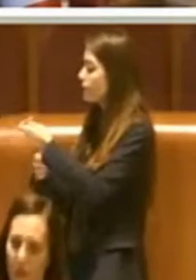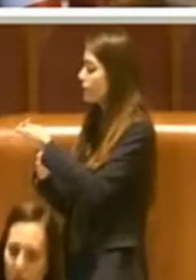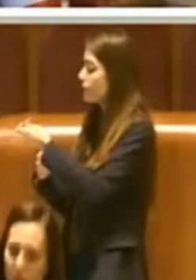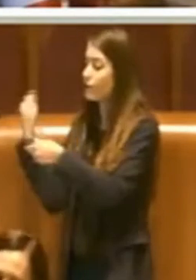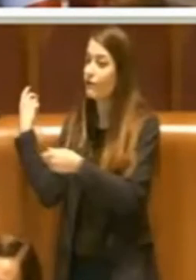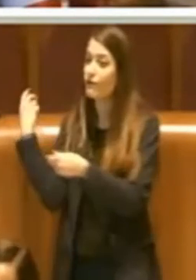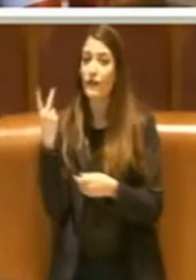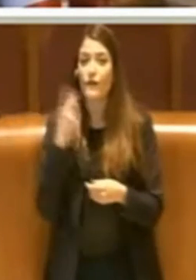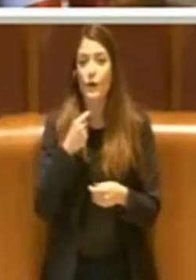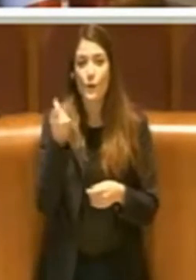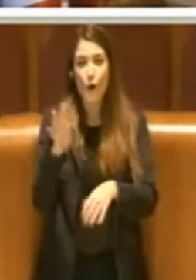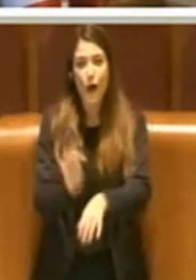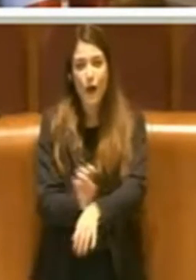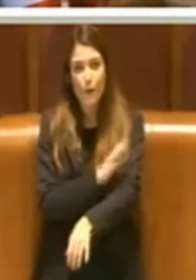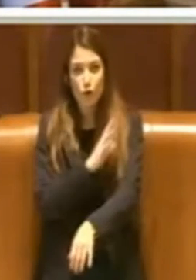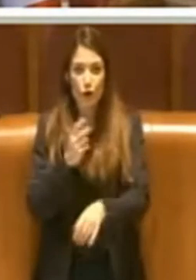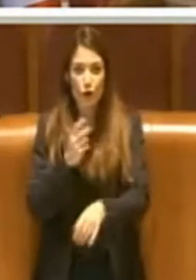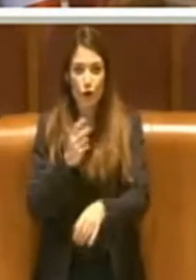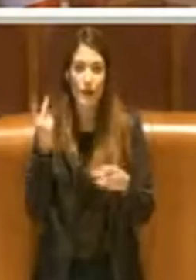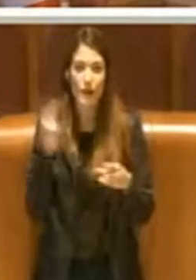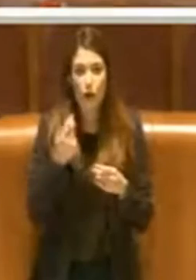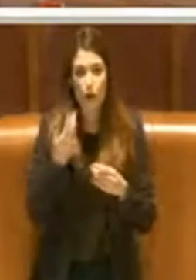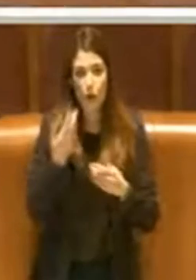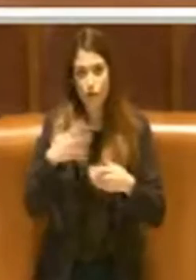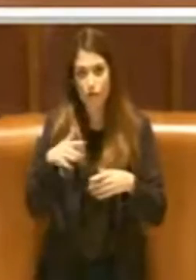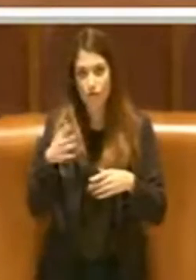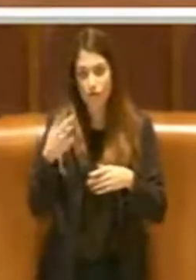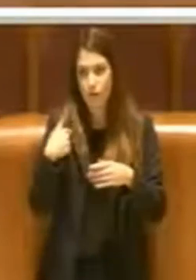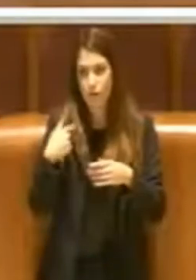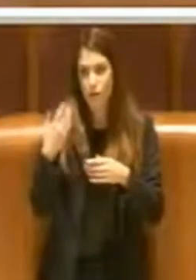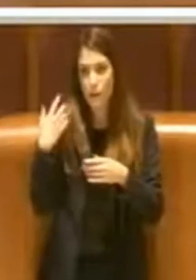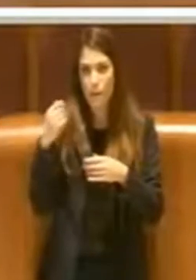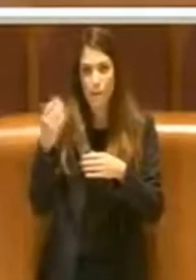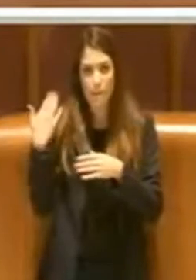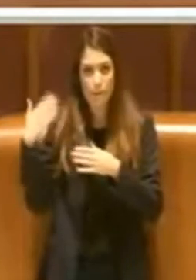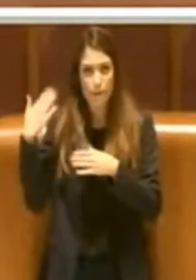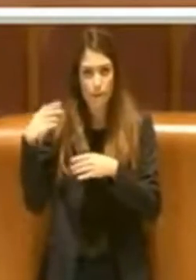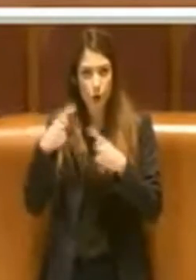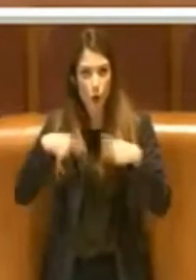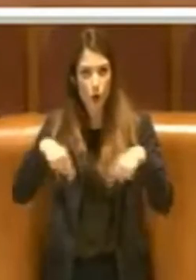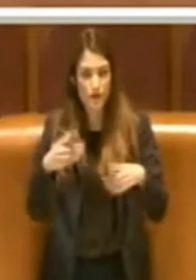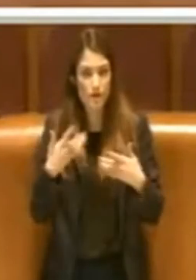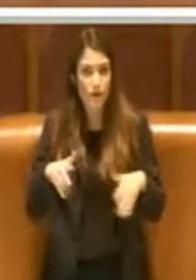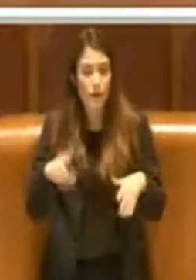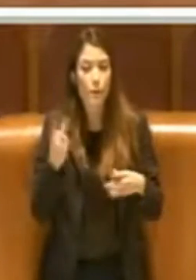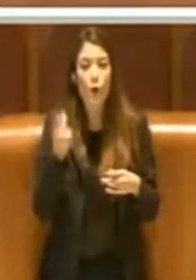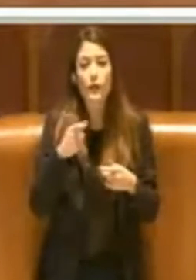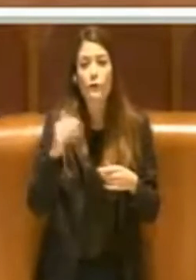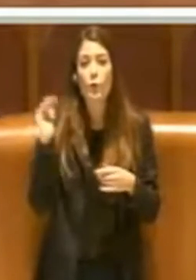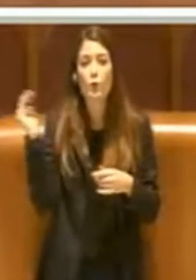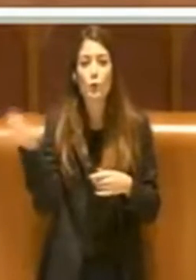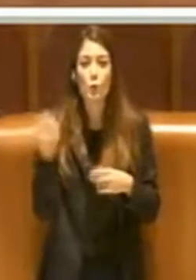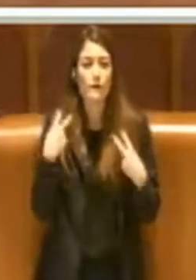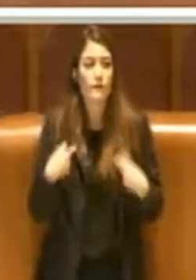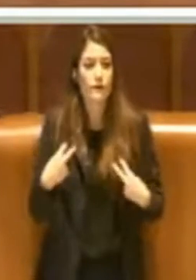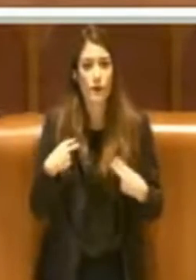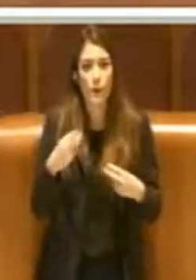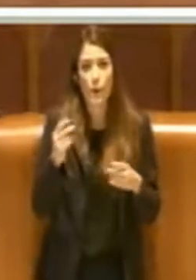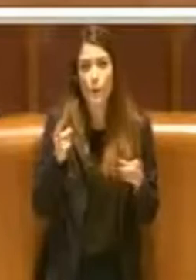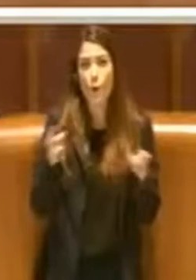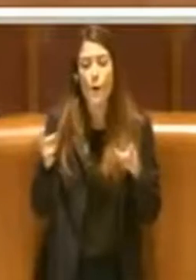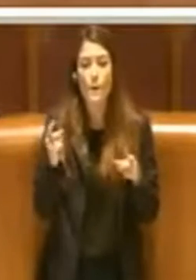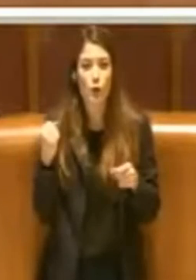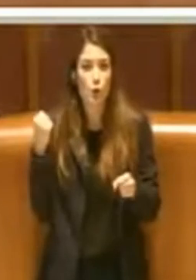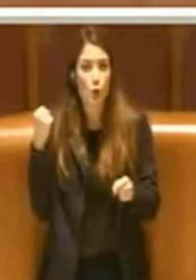forse dai primi tempi della scorsa Consigliatura, perché stiamo vivendo, penso tutti quanti, un momento storico.